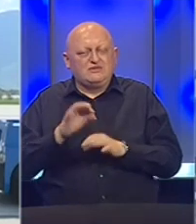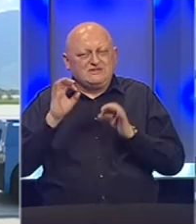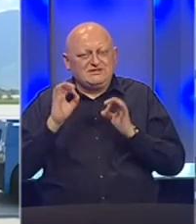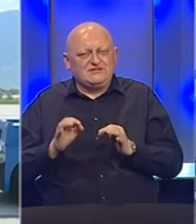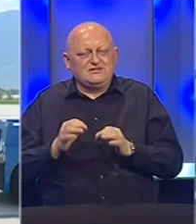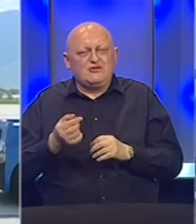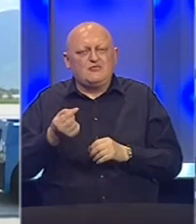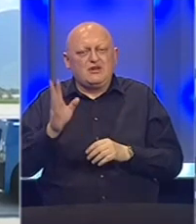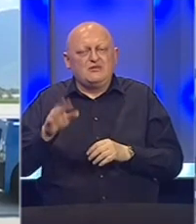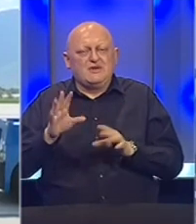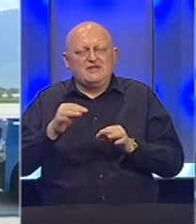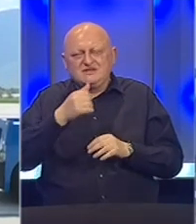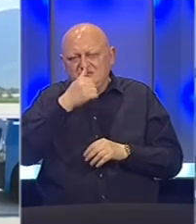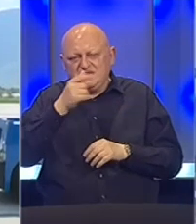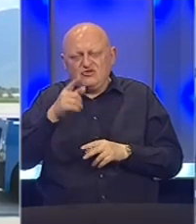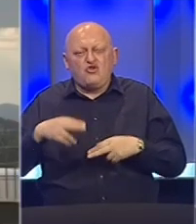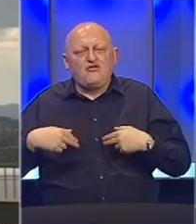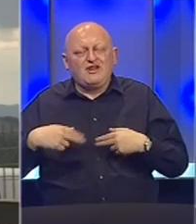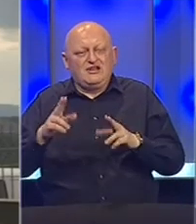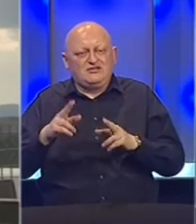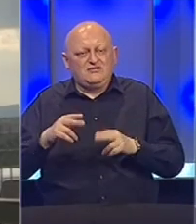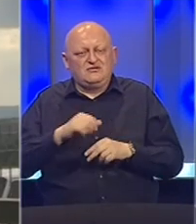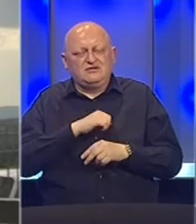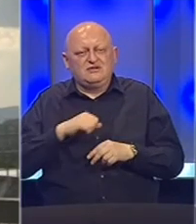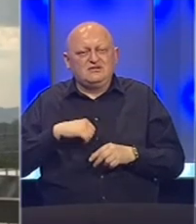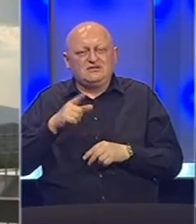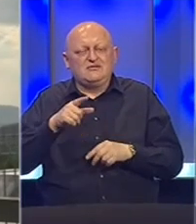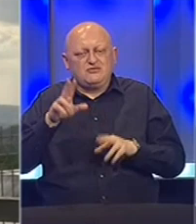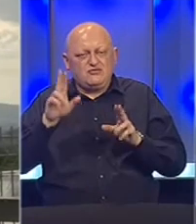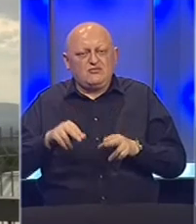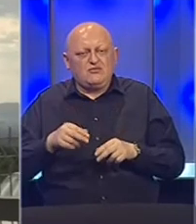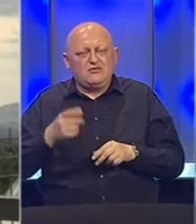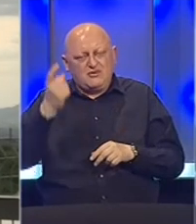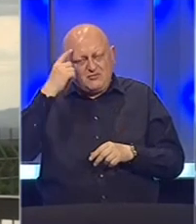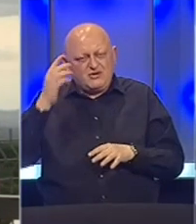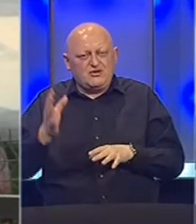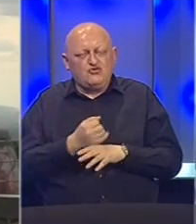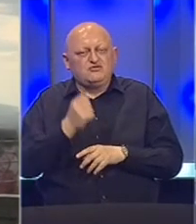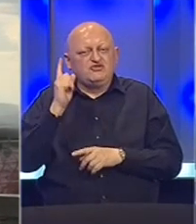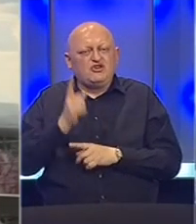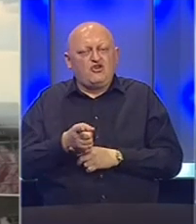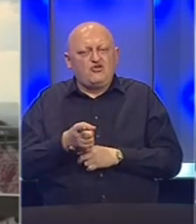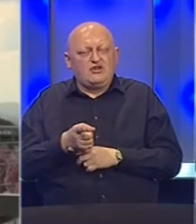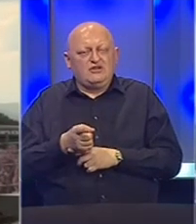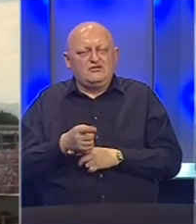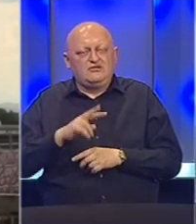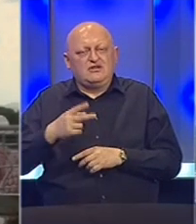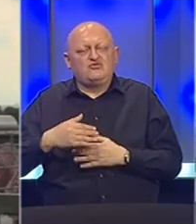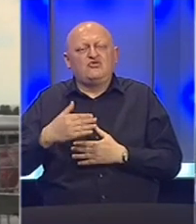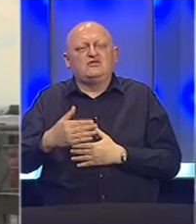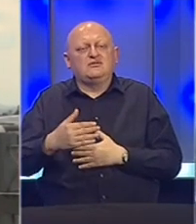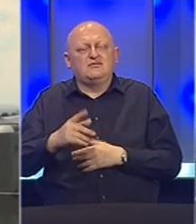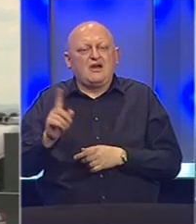siguran da malina ima 10 miliona da to vrati, jer samo tad je to pametna i uspješna odluka. Na drugoj